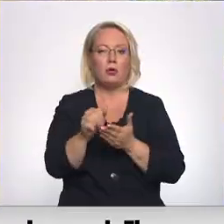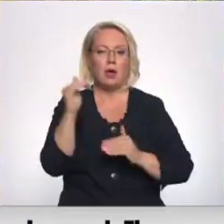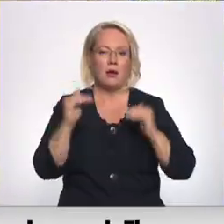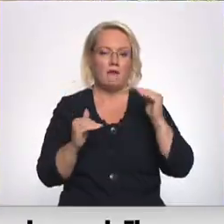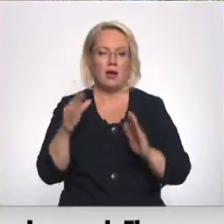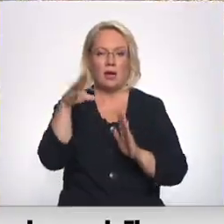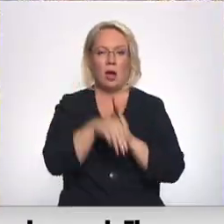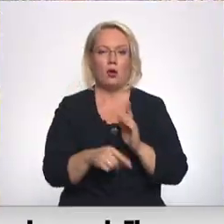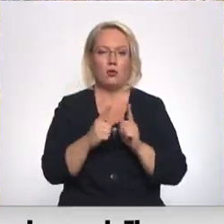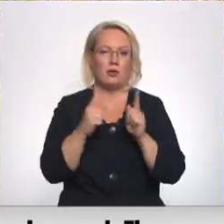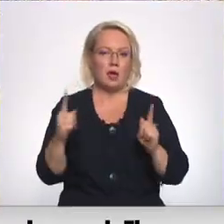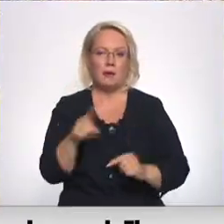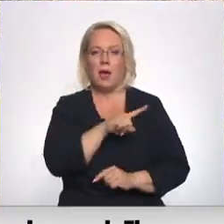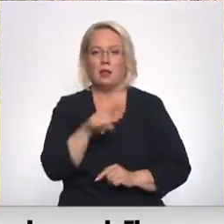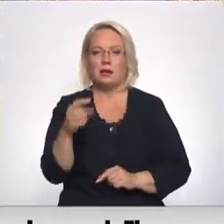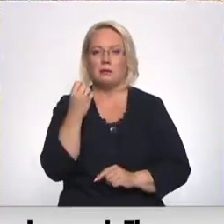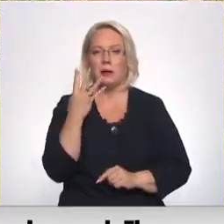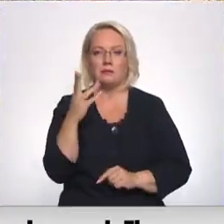termiņā līdz 15. novembrim.